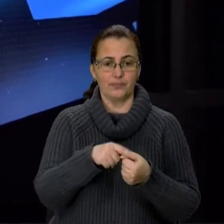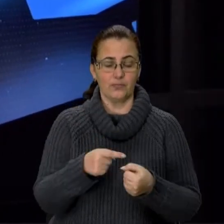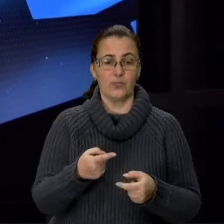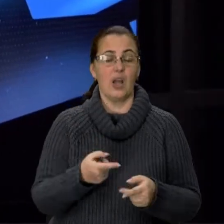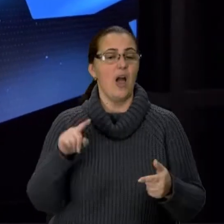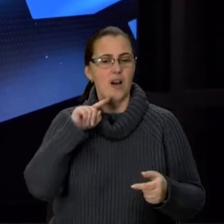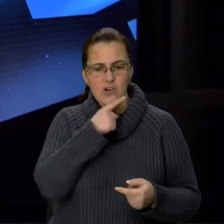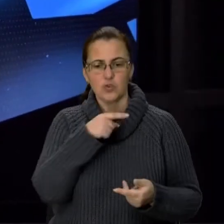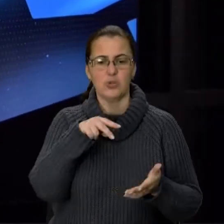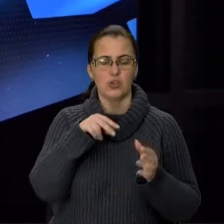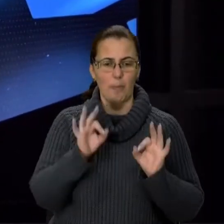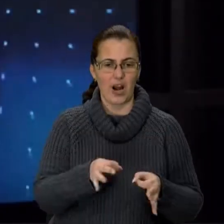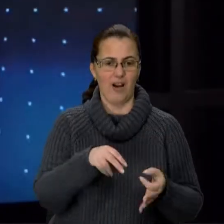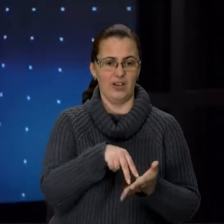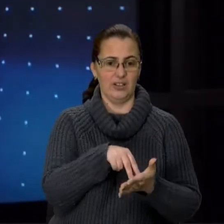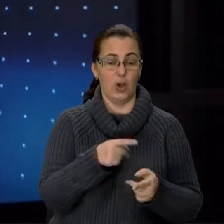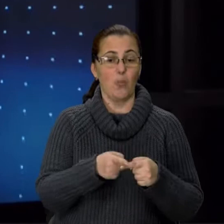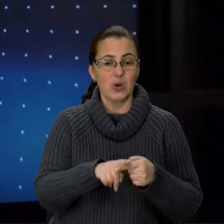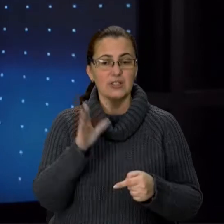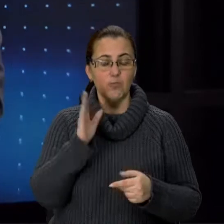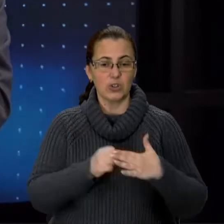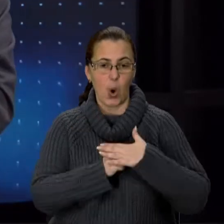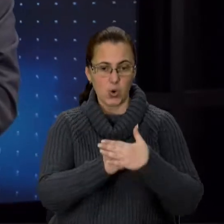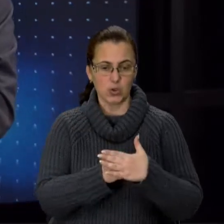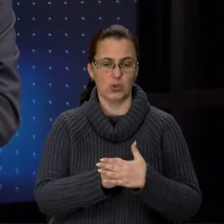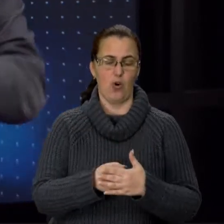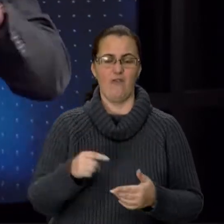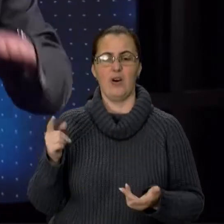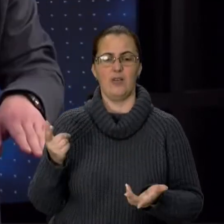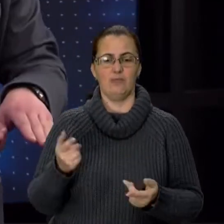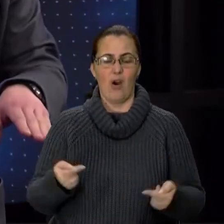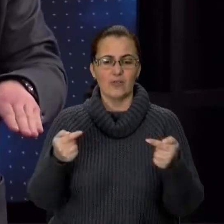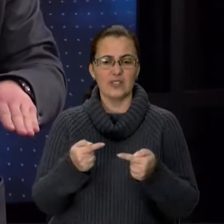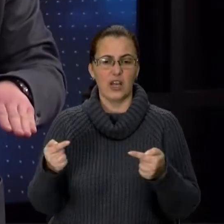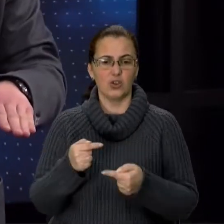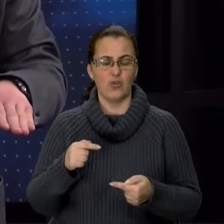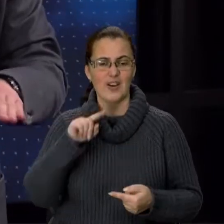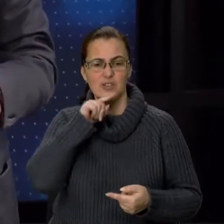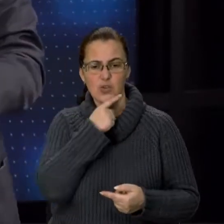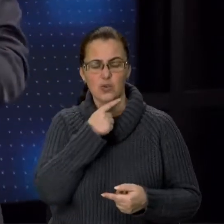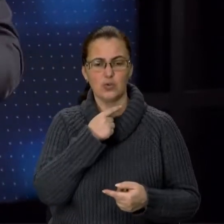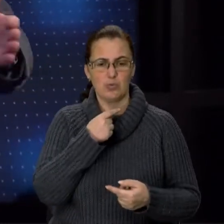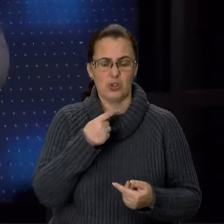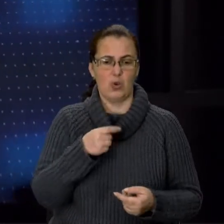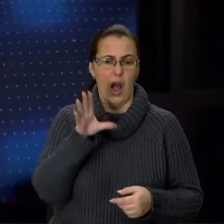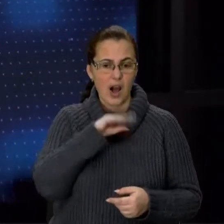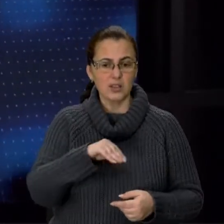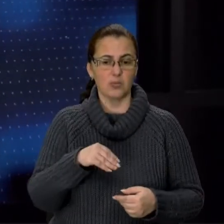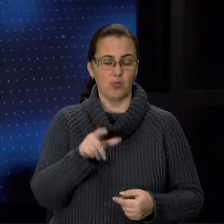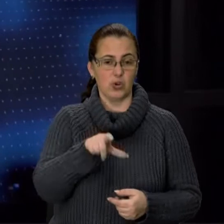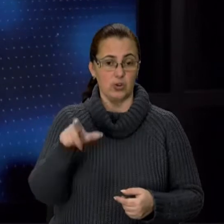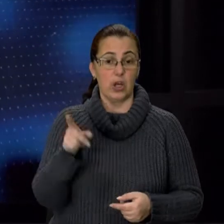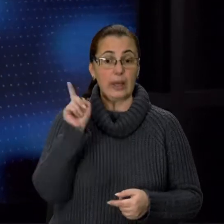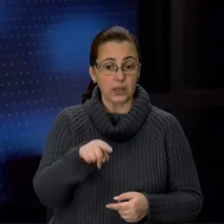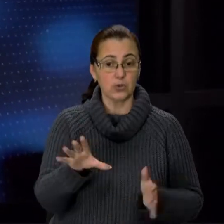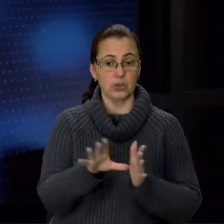стане в основу того, скільки потрібно грошей. Встановити економічну спроможність громадян, компенсувати цей економічний тариф. І тоді електронний квиток в кінці